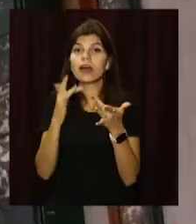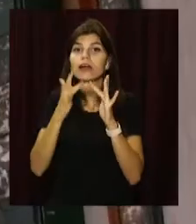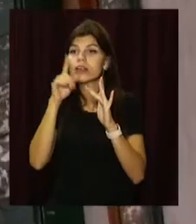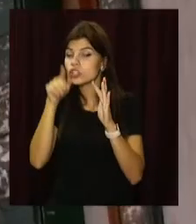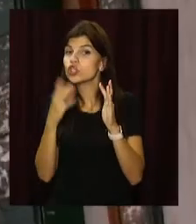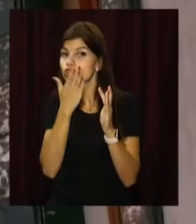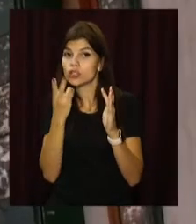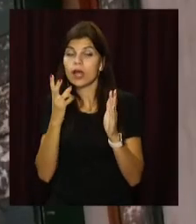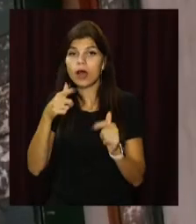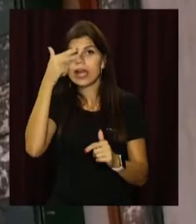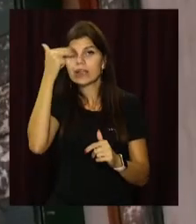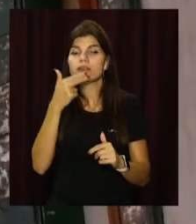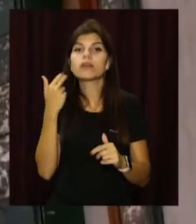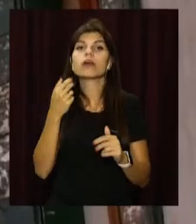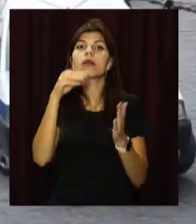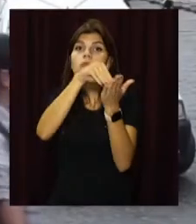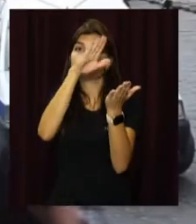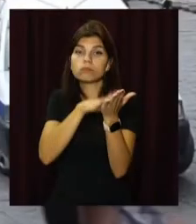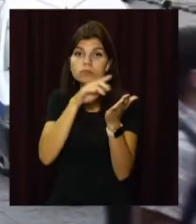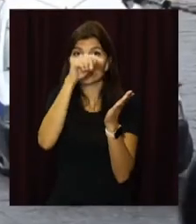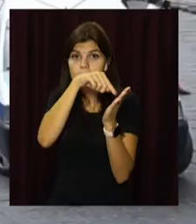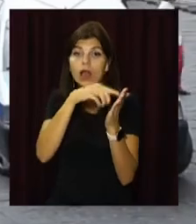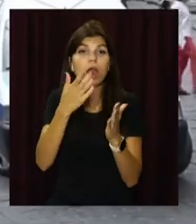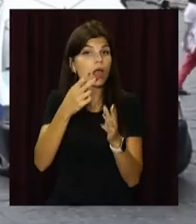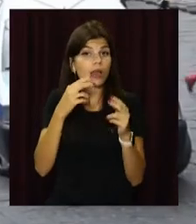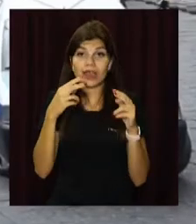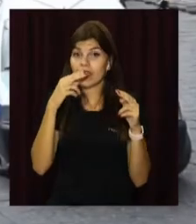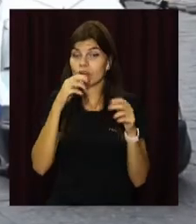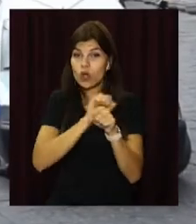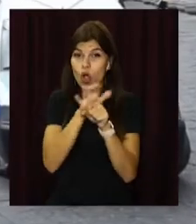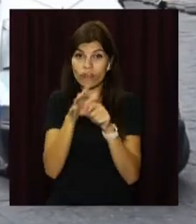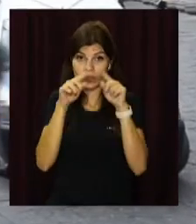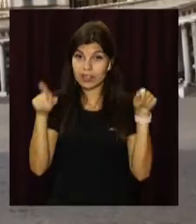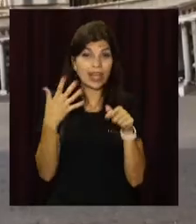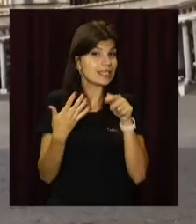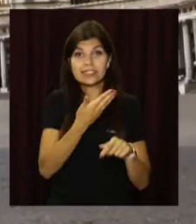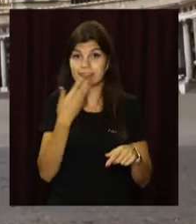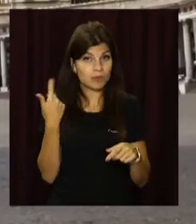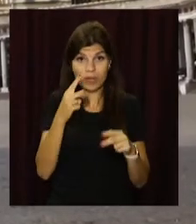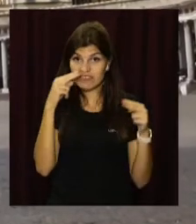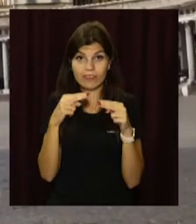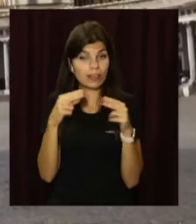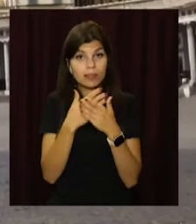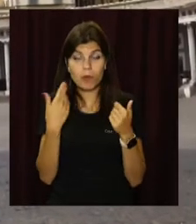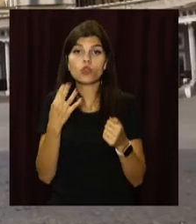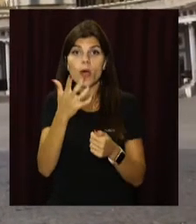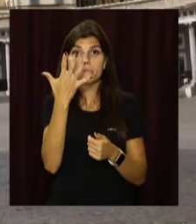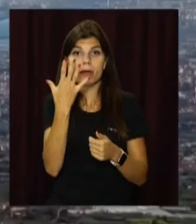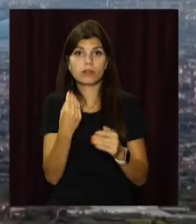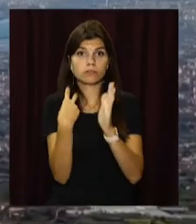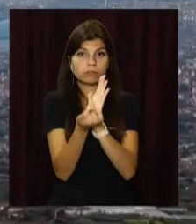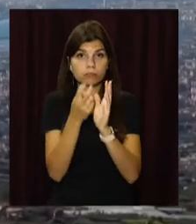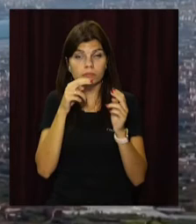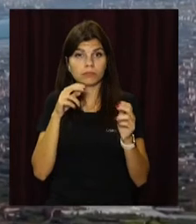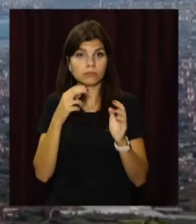необхідно внести в італійську онлайн-форму. Без ковід-сертифікату доведеться пройти п'ятиденну самоізоляцію. Проте уникнути карантину